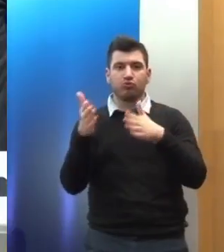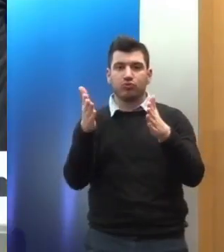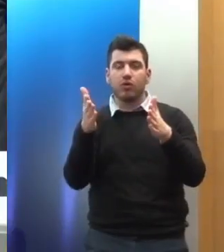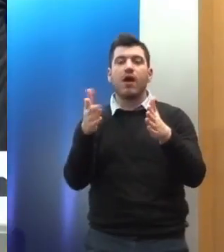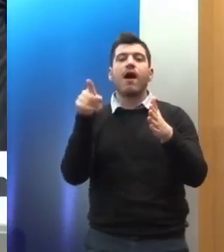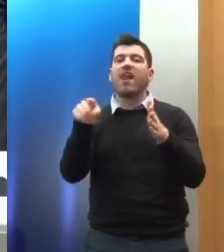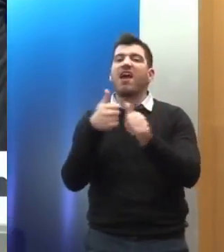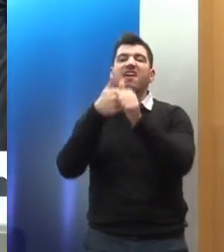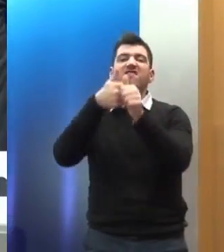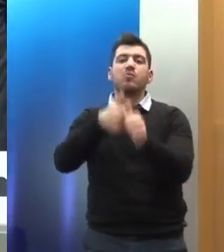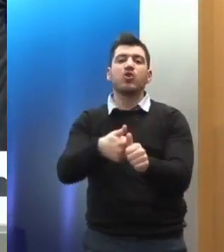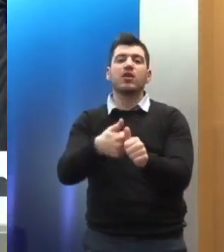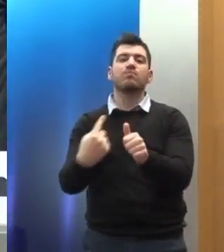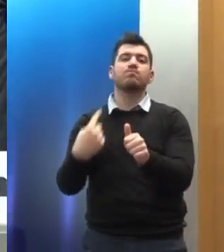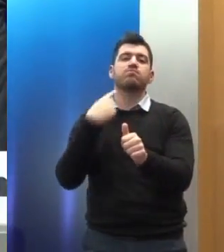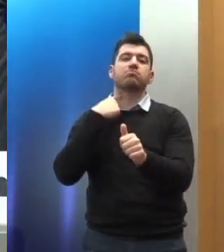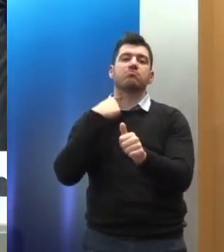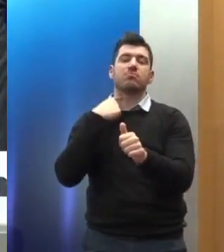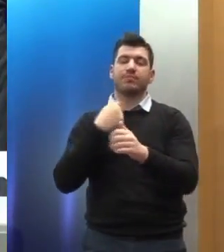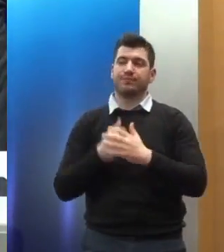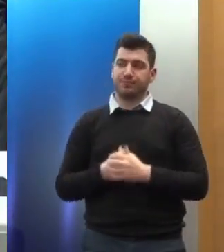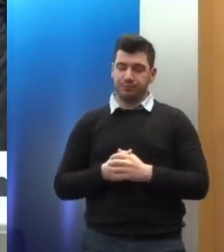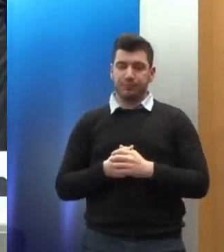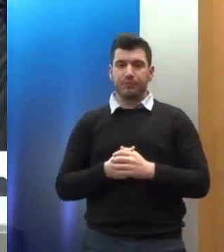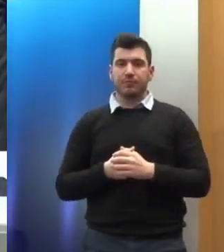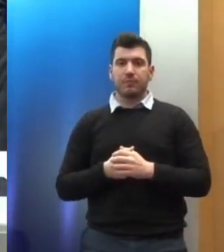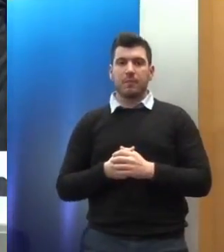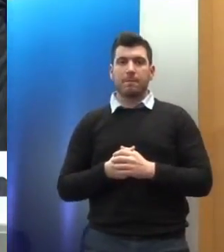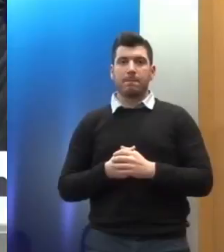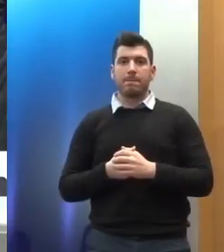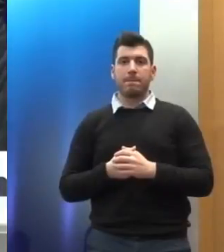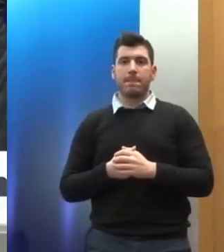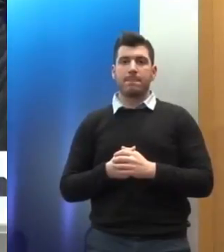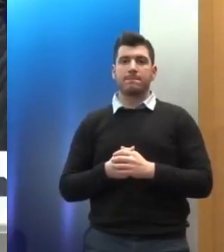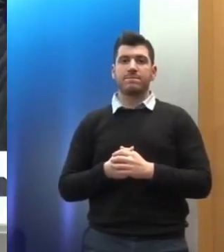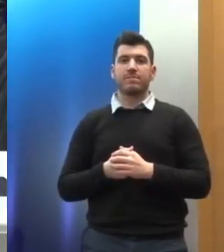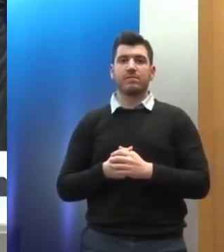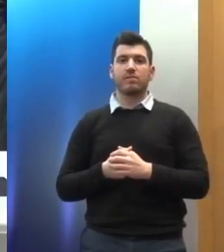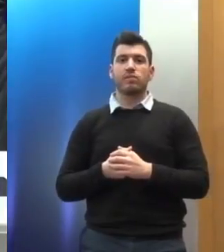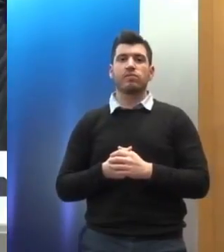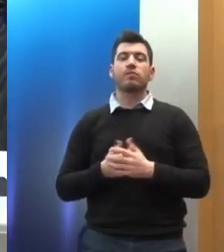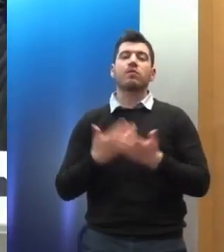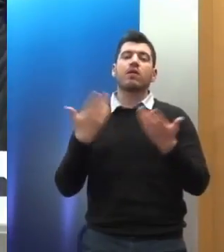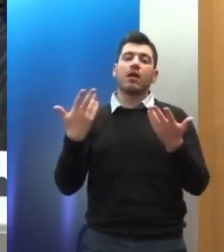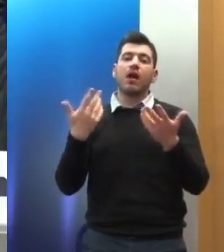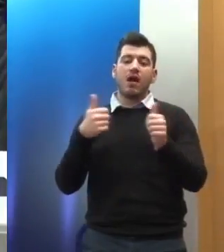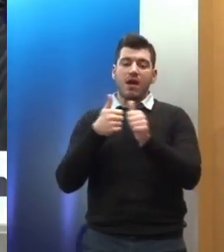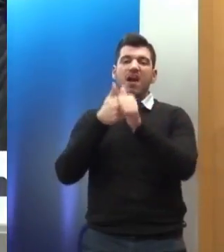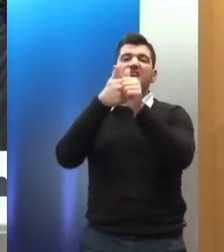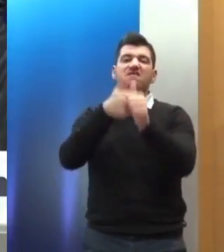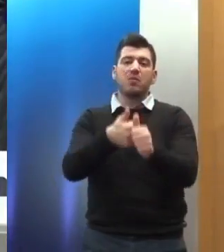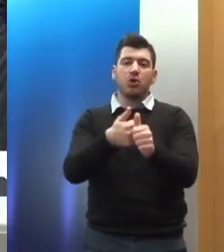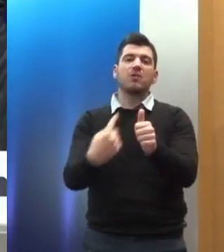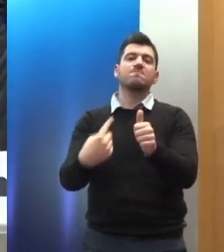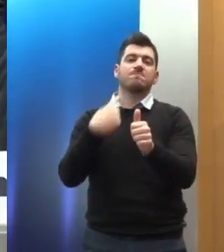οι συστάσεις των διεθνών οργάνων για την Ελλάδα, μεταξύ πραγματικότητας και πολιτικής. Οι εκθέσεις στις οποίες